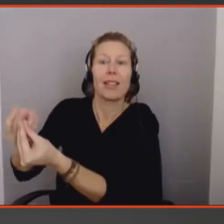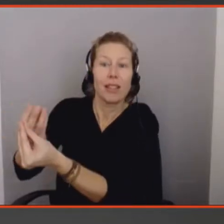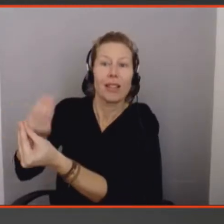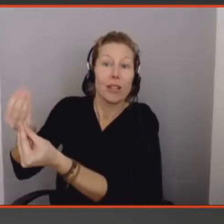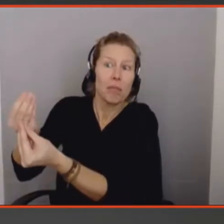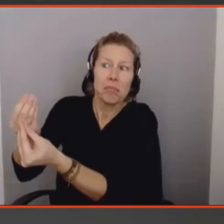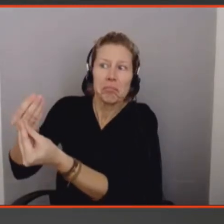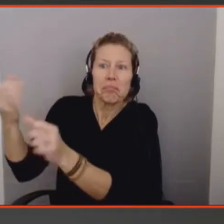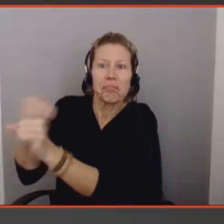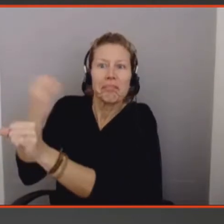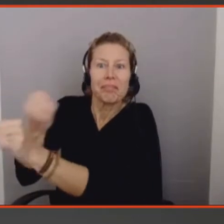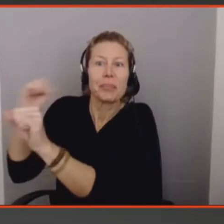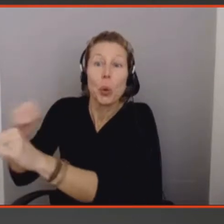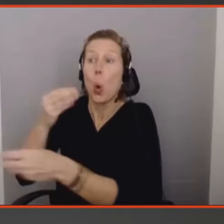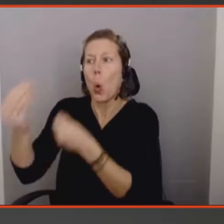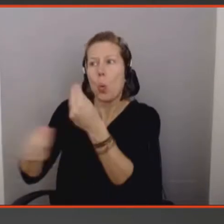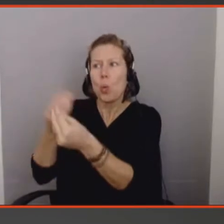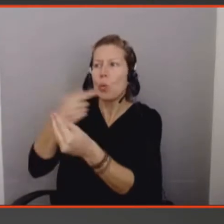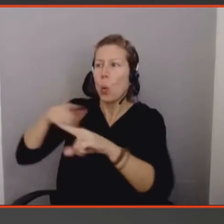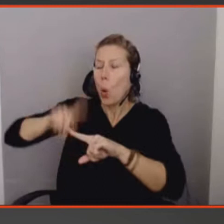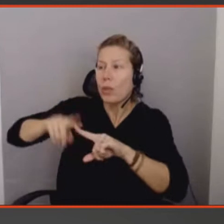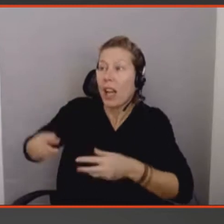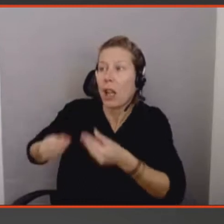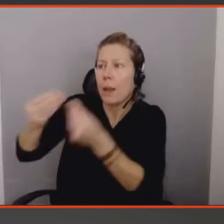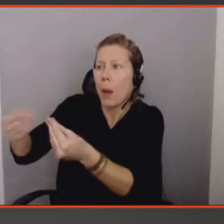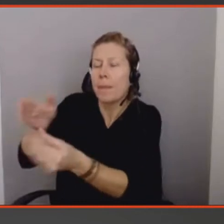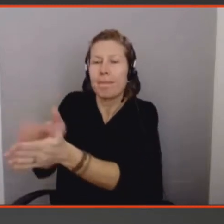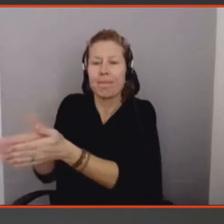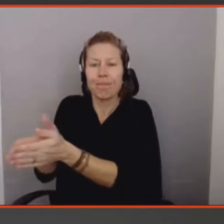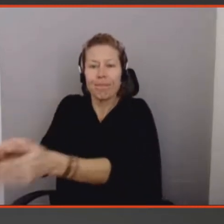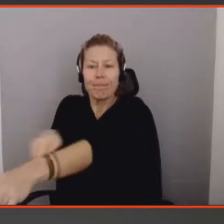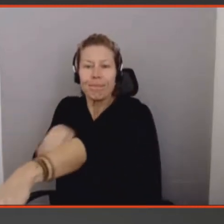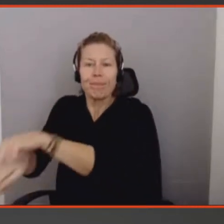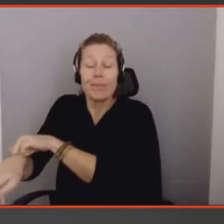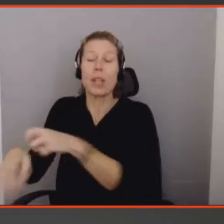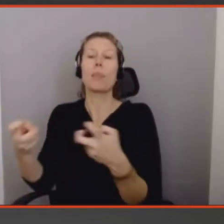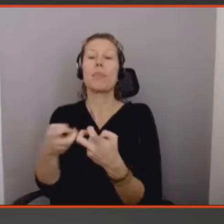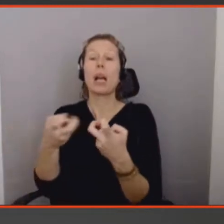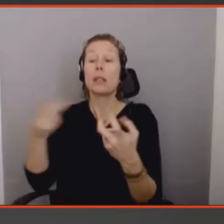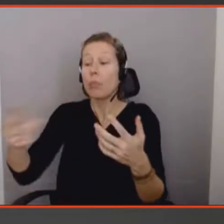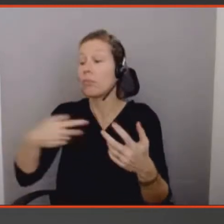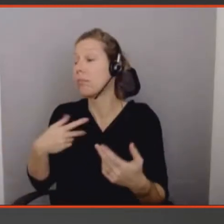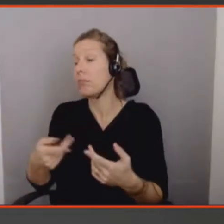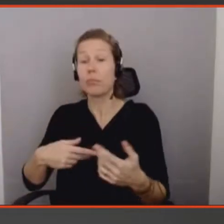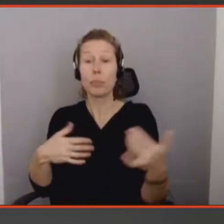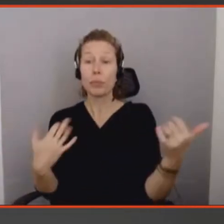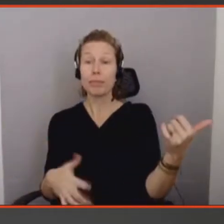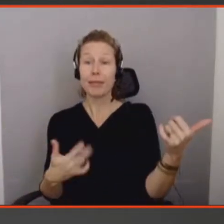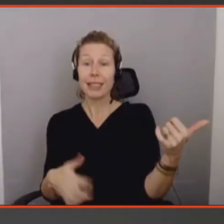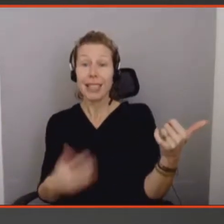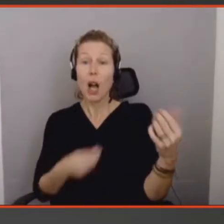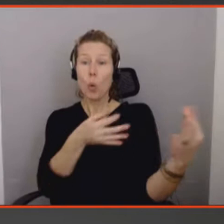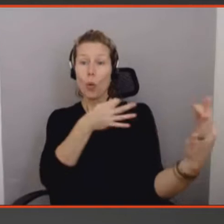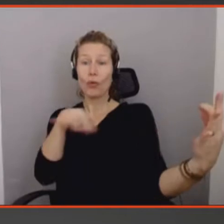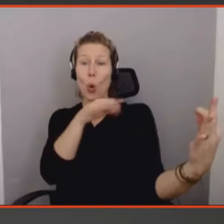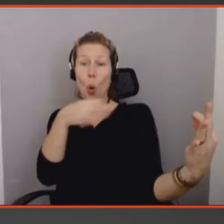Là, on a typiquement des exemples comme les instruments de musique. Les gens sont très attachés. S'ils ont appris à jouer de la guitare ou du violon, sont très attachés à leur instrument parce